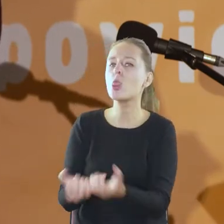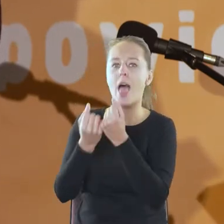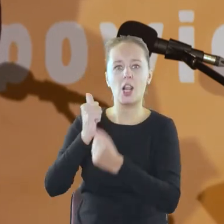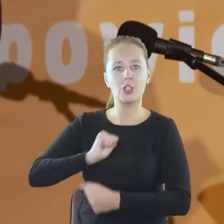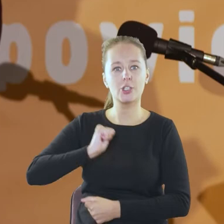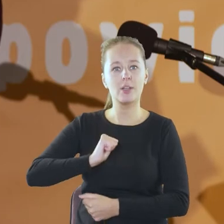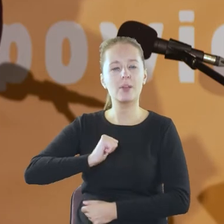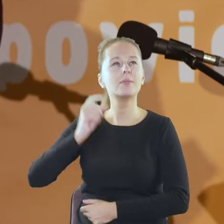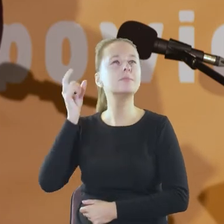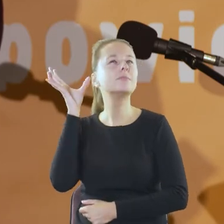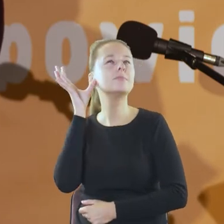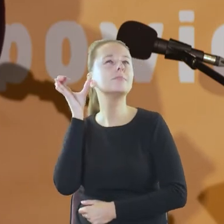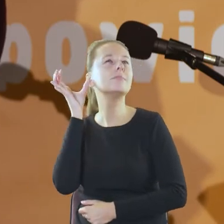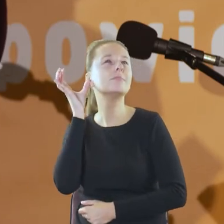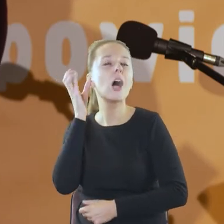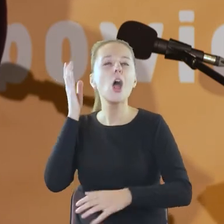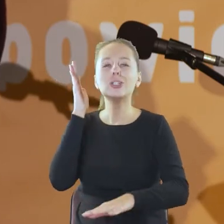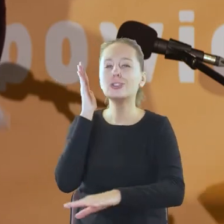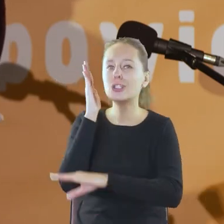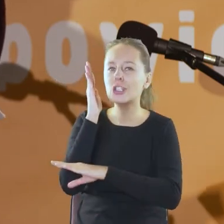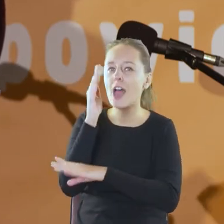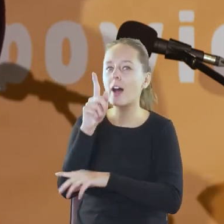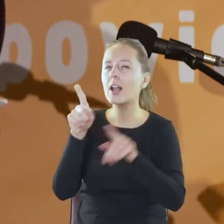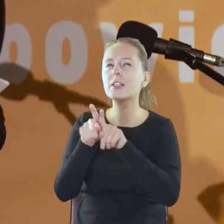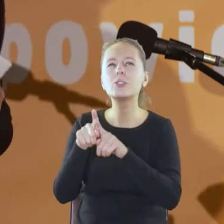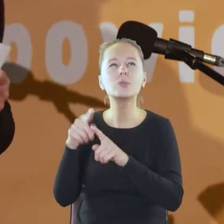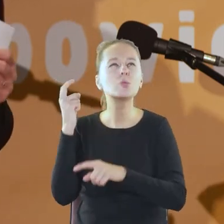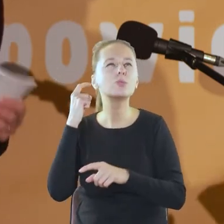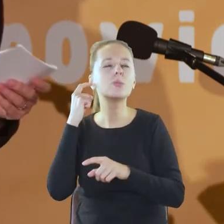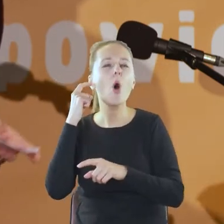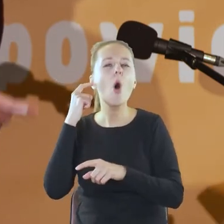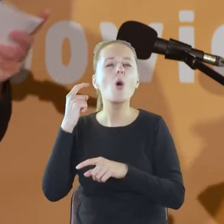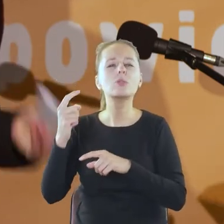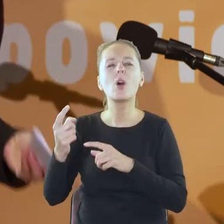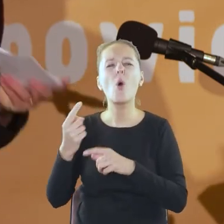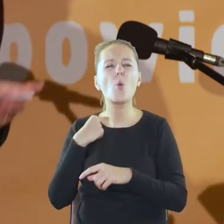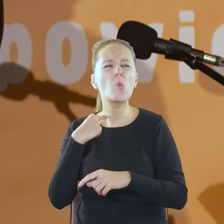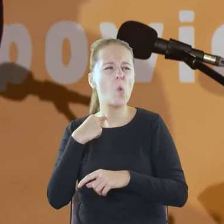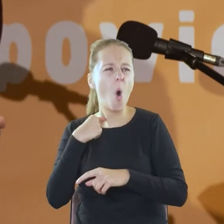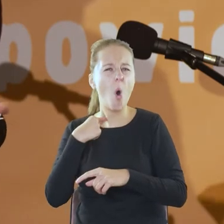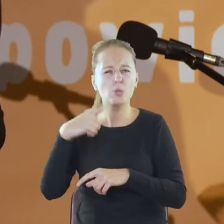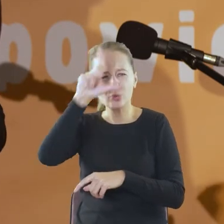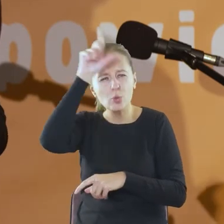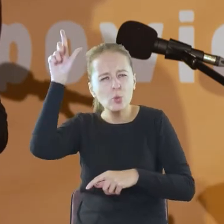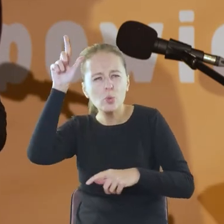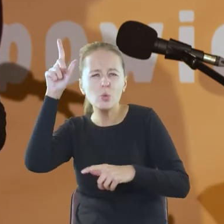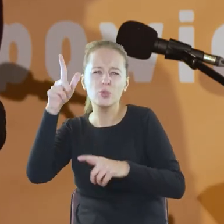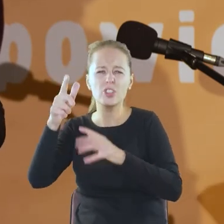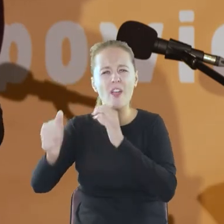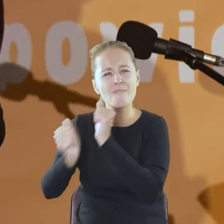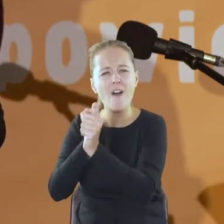drzewa, ale słyszałam też jakby głosy tych ludzi, którzy tam wtedy walczyli, ukrywali się w tym lesie